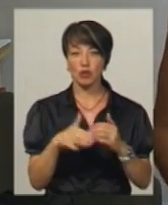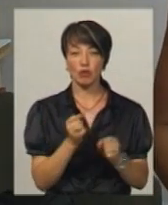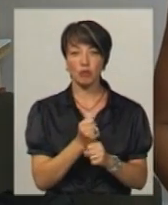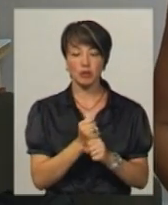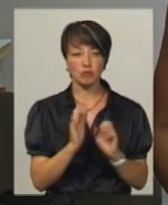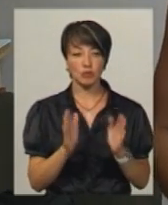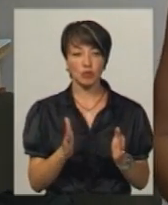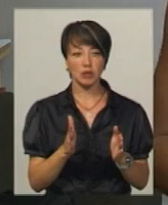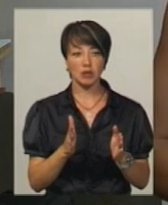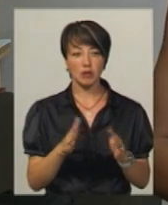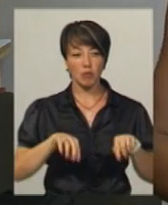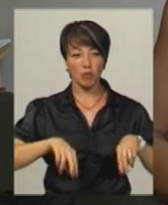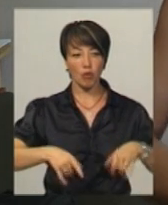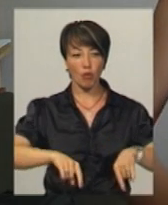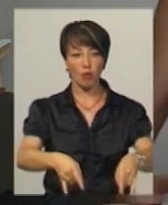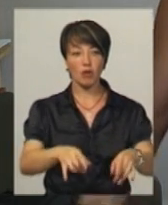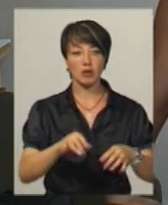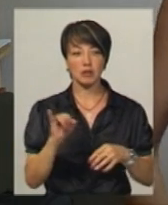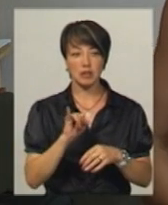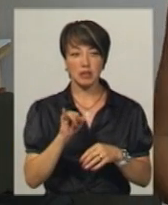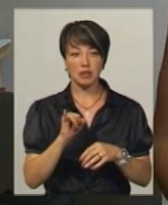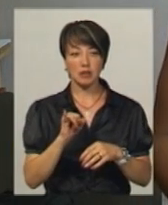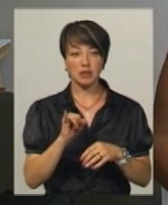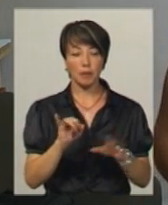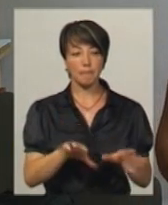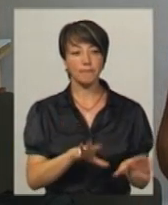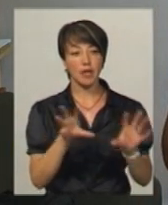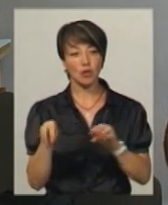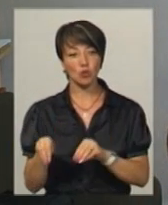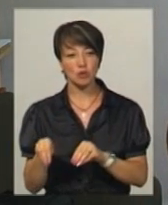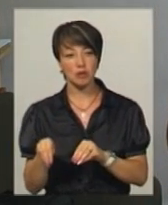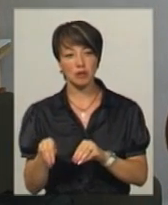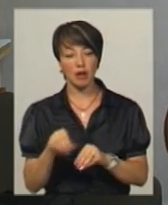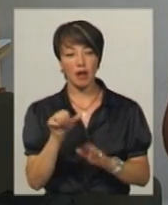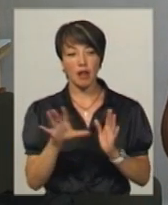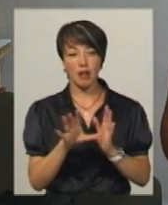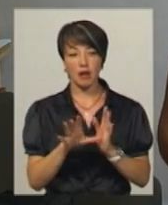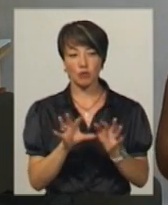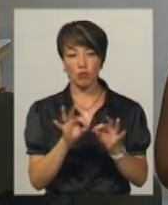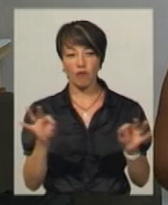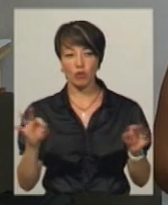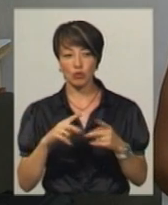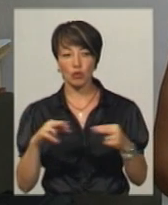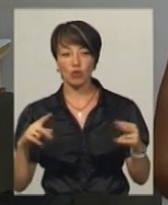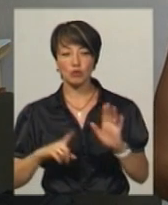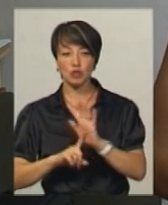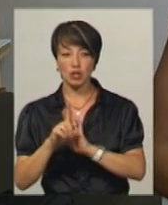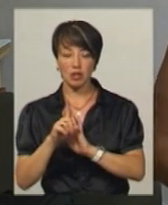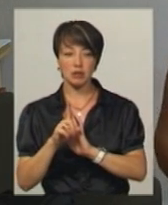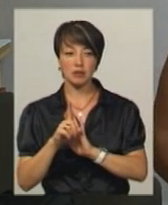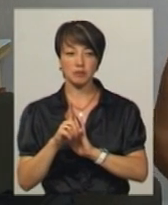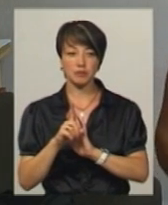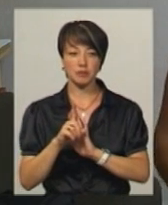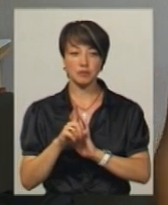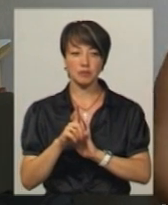робити проколи, переносити електропроводку і вже розпочинати відповідно